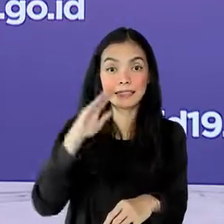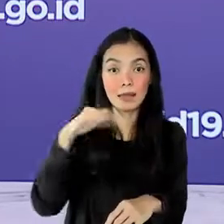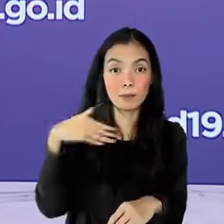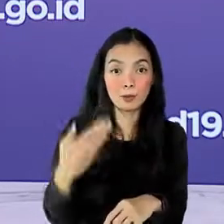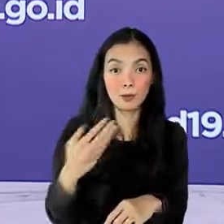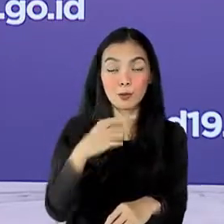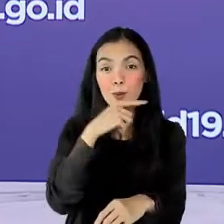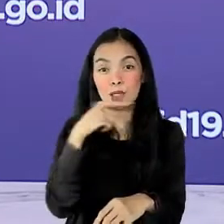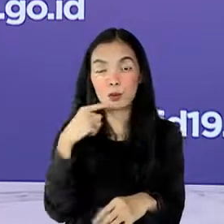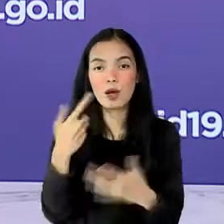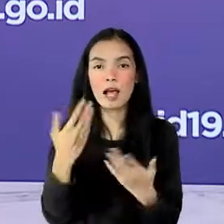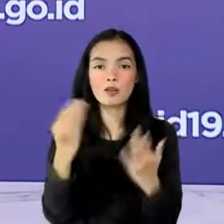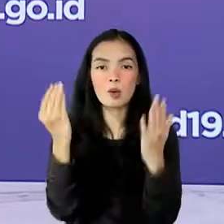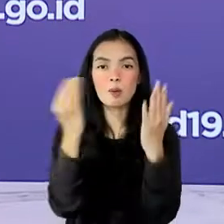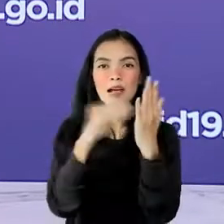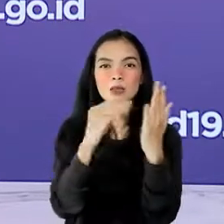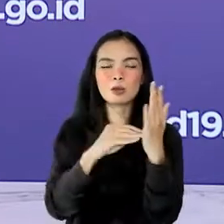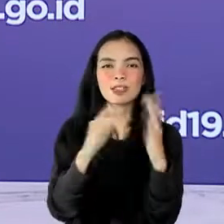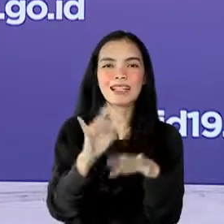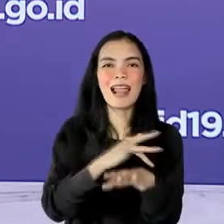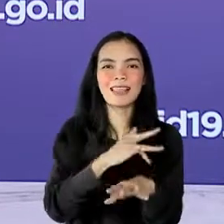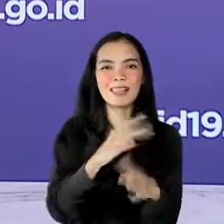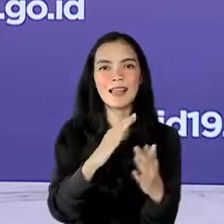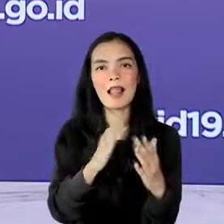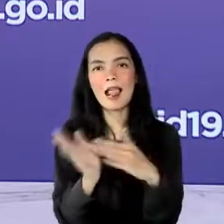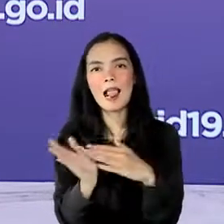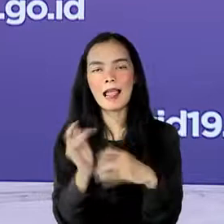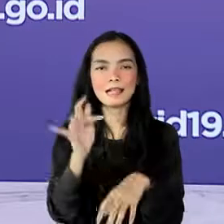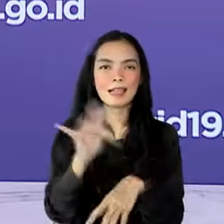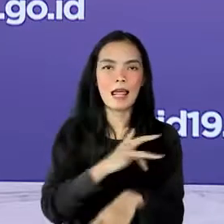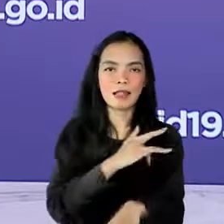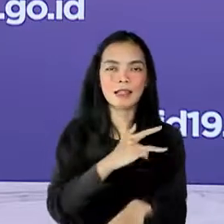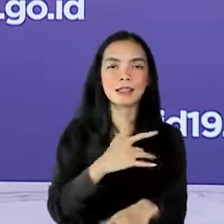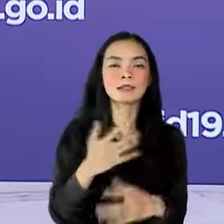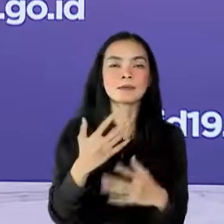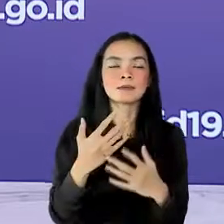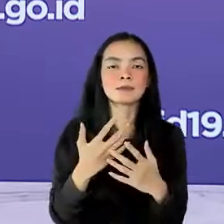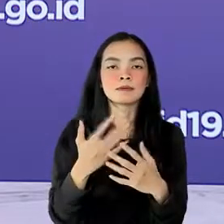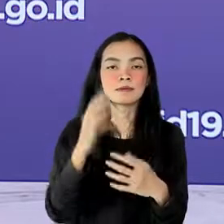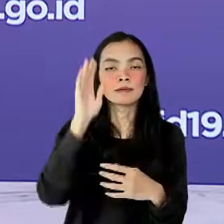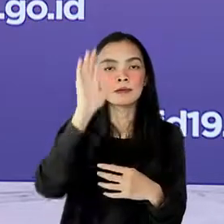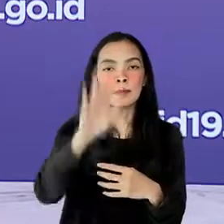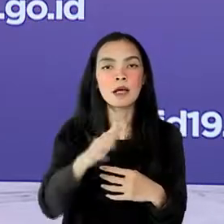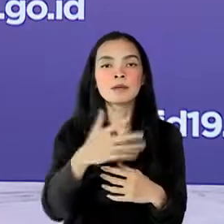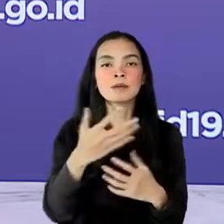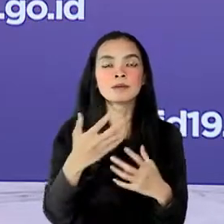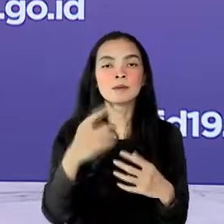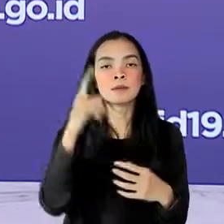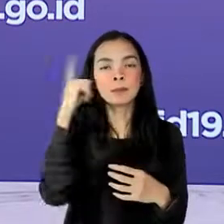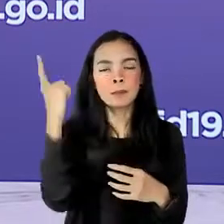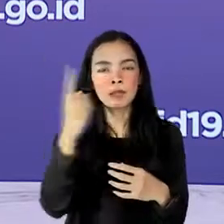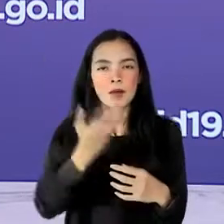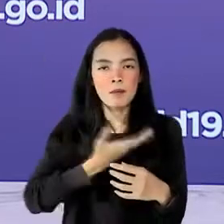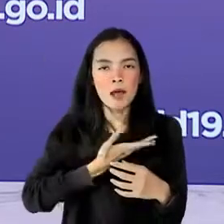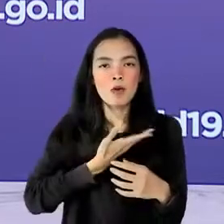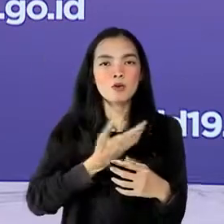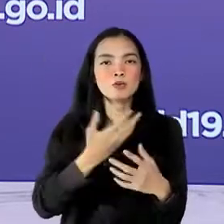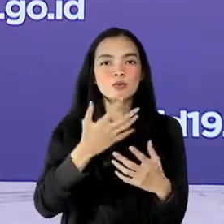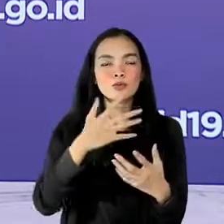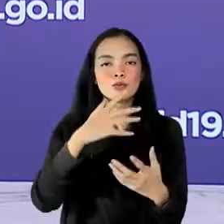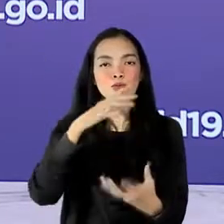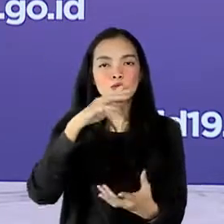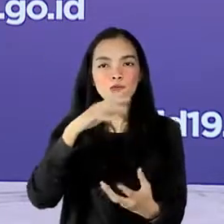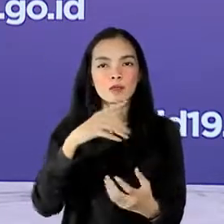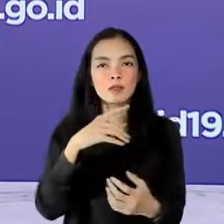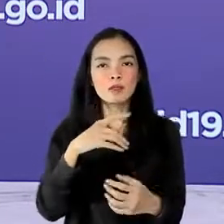input yang berasal dari laboratorium ke dalam sistem data ke depannya pemerintah berkomitmen meningkatkan kapasitas